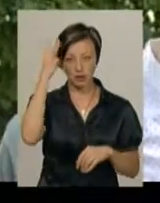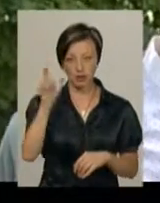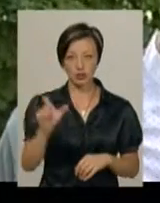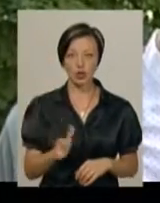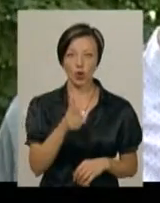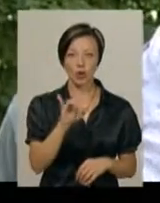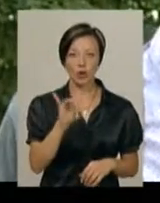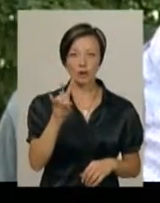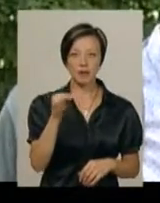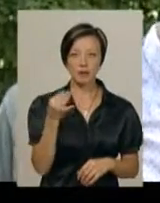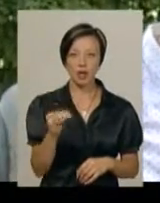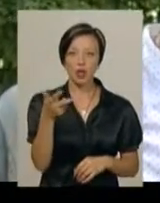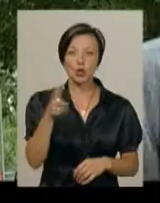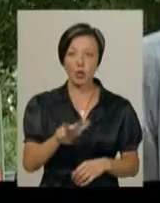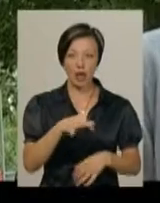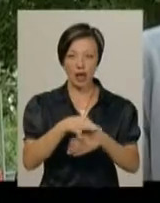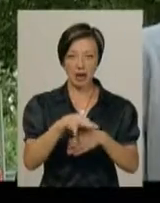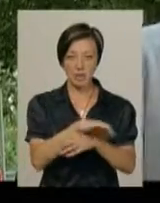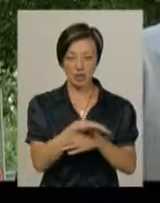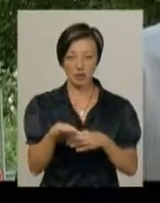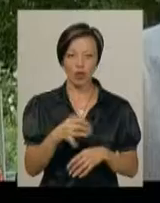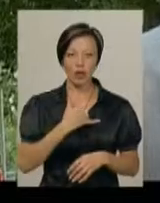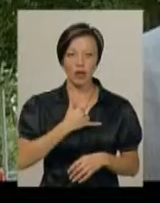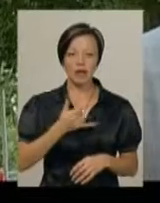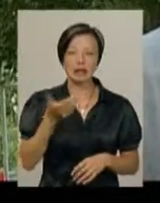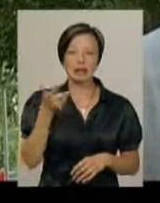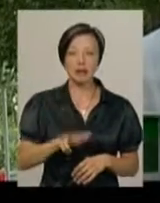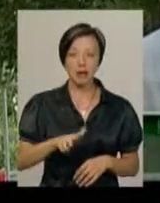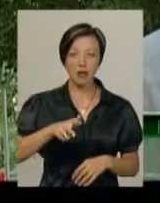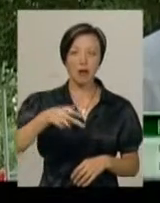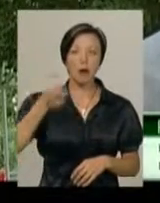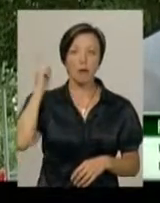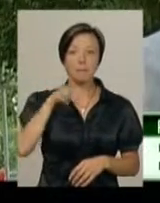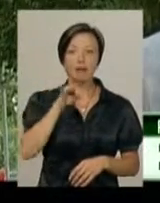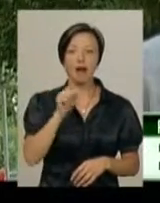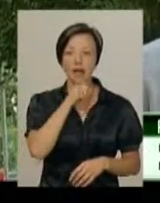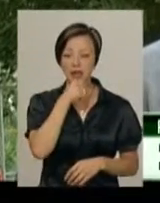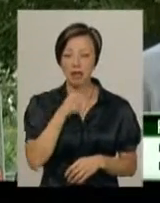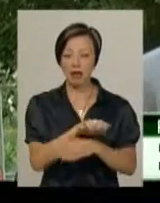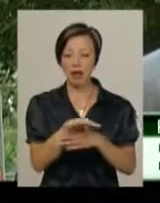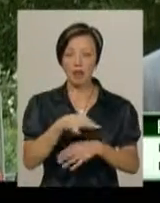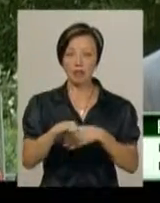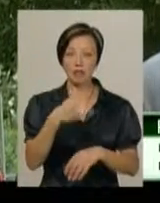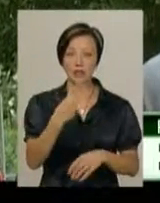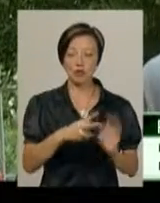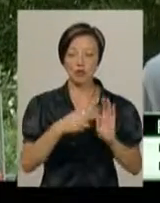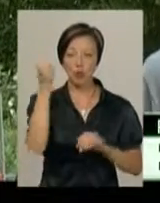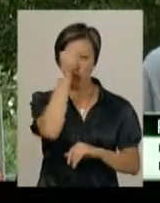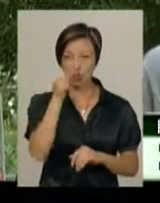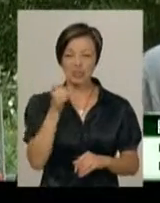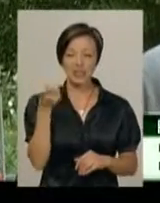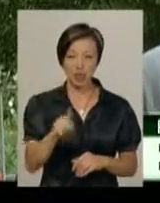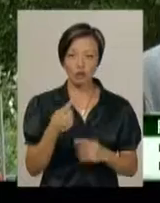Романа Горницького троє репресованих. Моїх, наприклад, три прадіда були репресовані в 37-му році за те, що вони